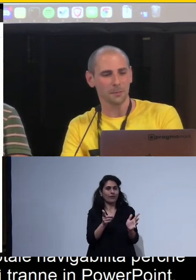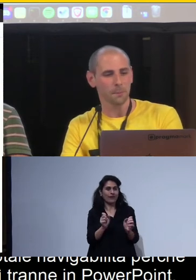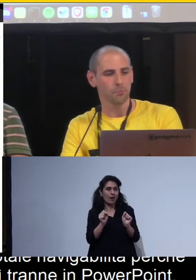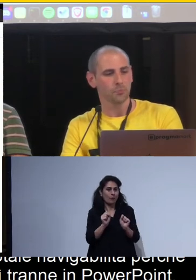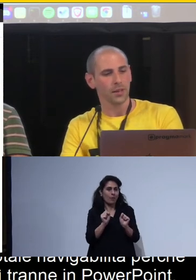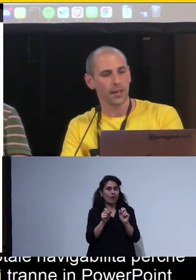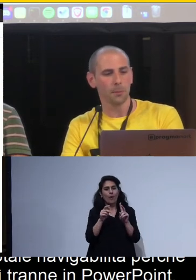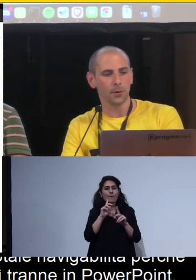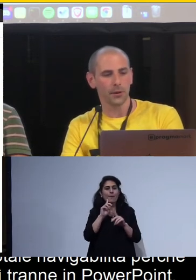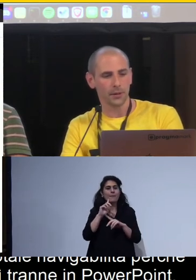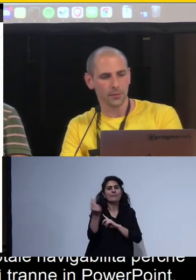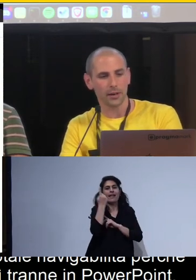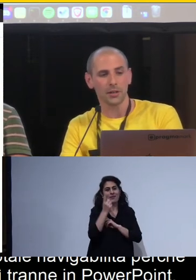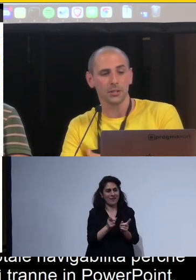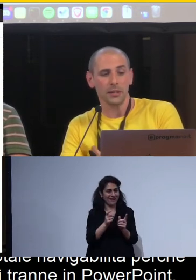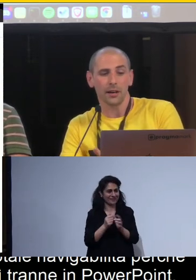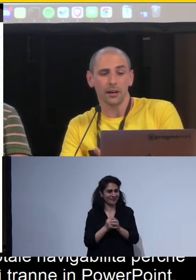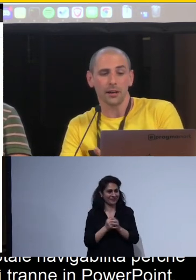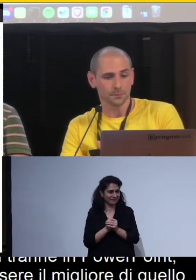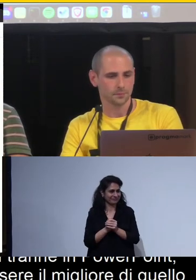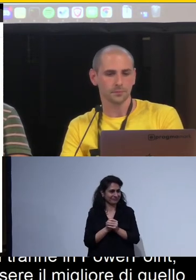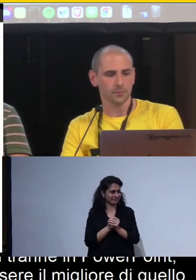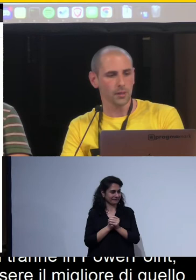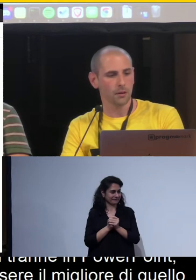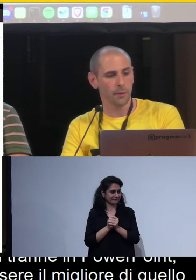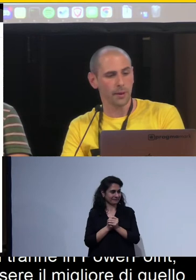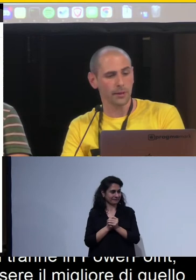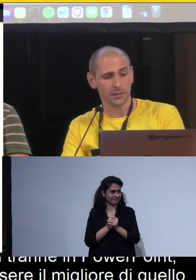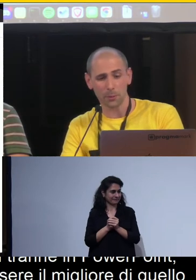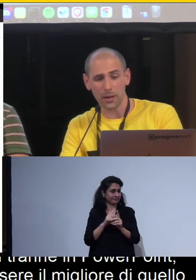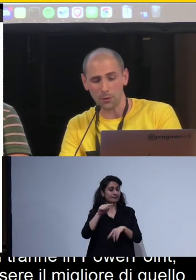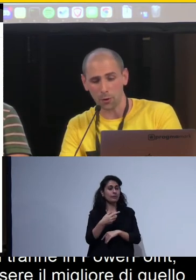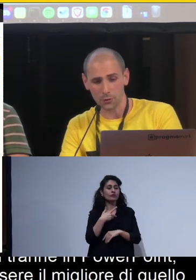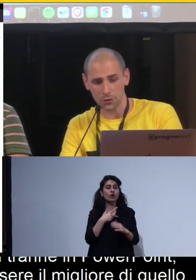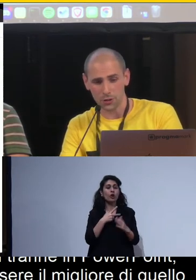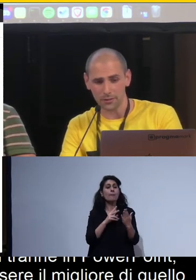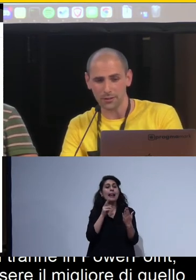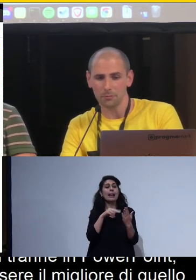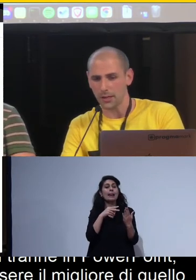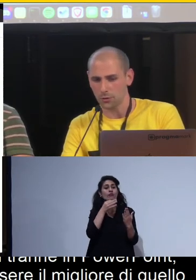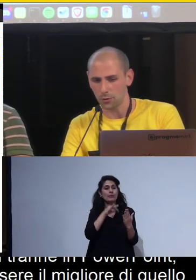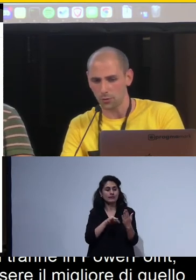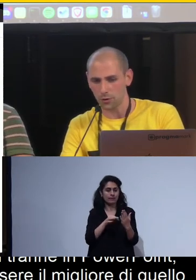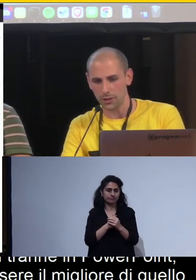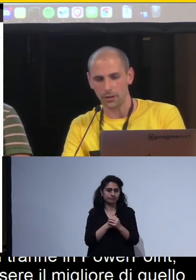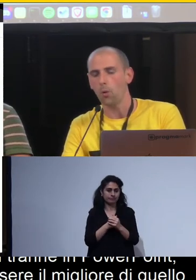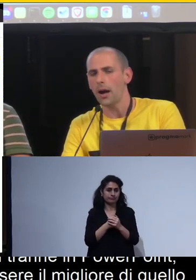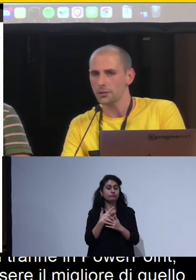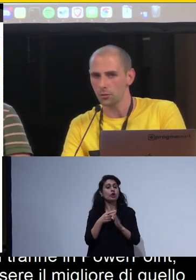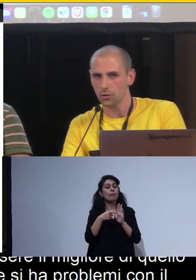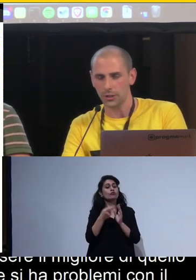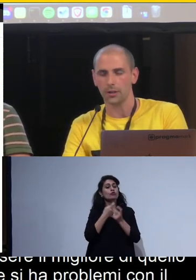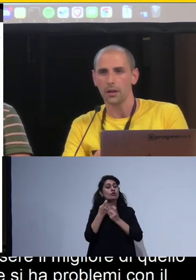analisi. E abbiamo poi la leggibilità. Ovviamente si ha problemi col codice sorgente, perché se non lo conoscete,